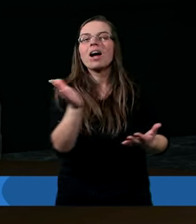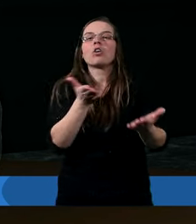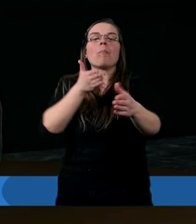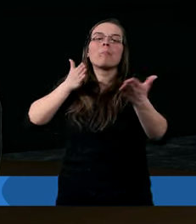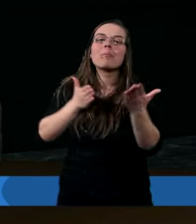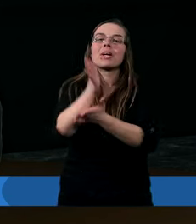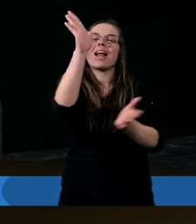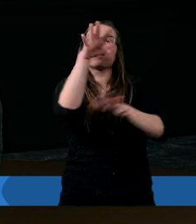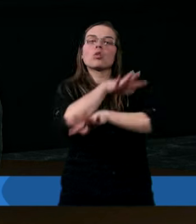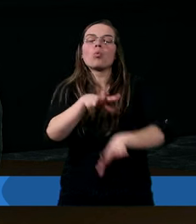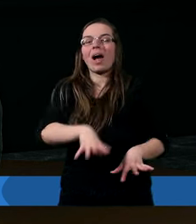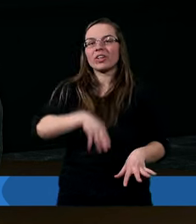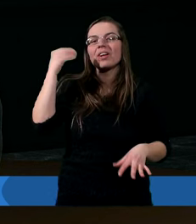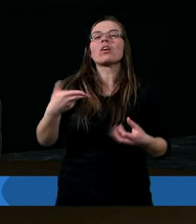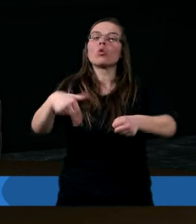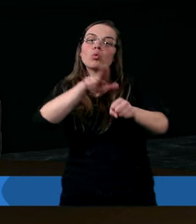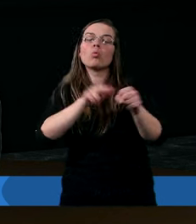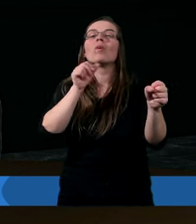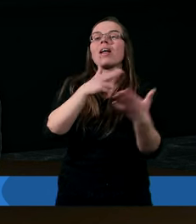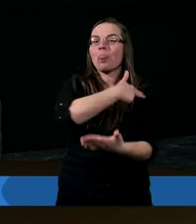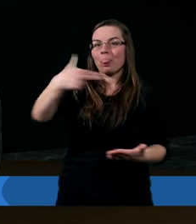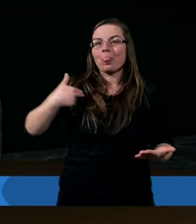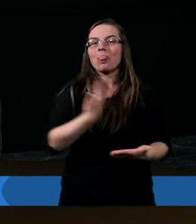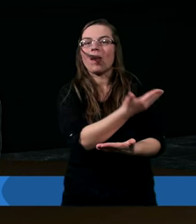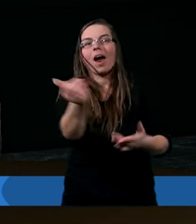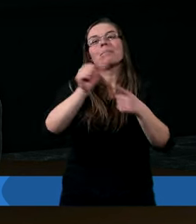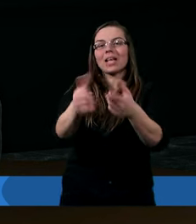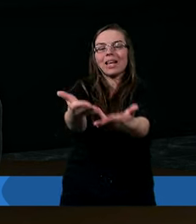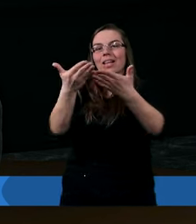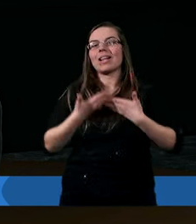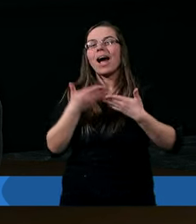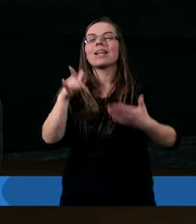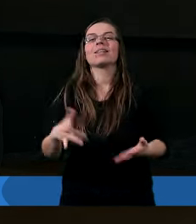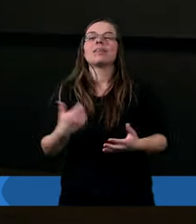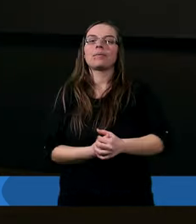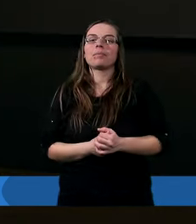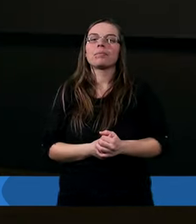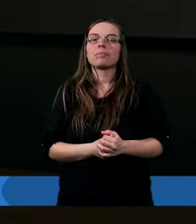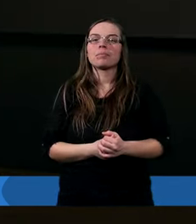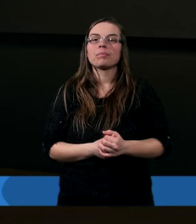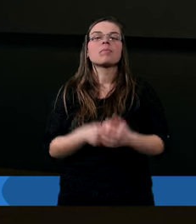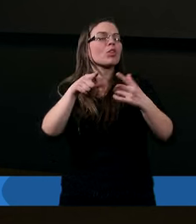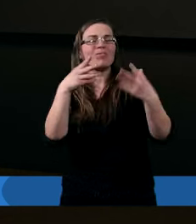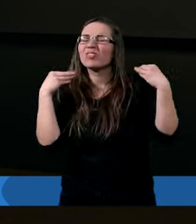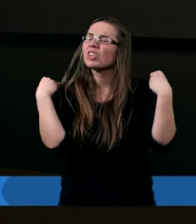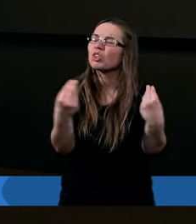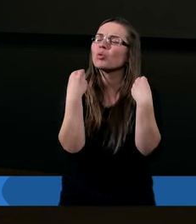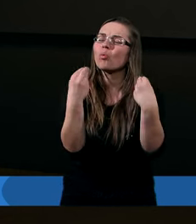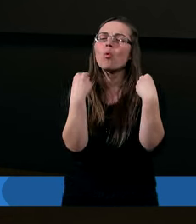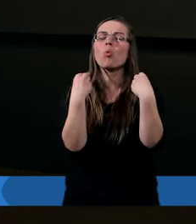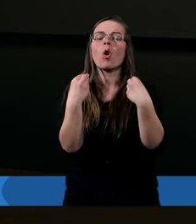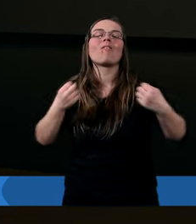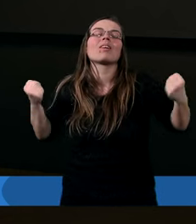przez Ducha Świętego, który nam jest dany. To jest cudowne, cudowne.